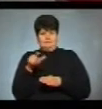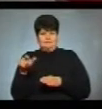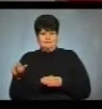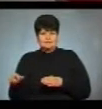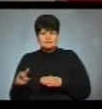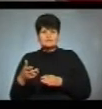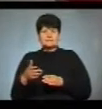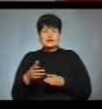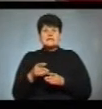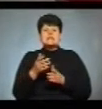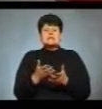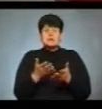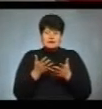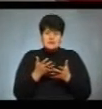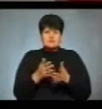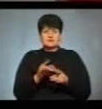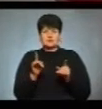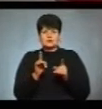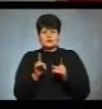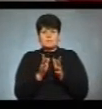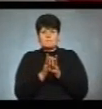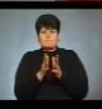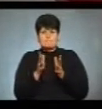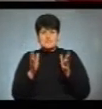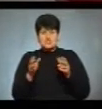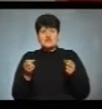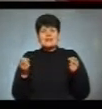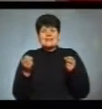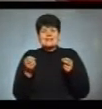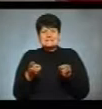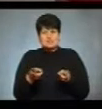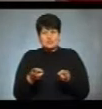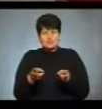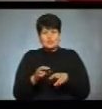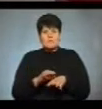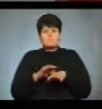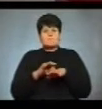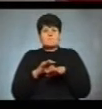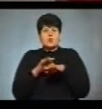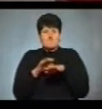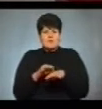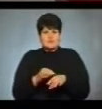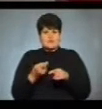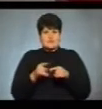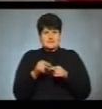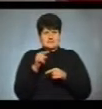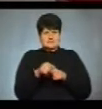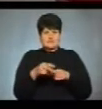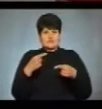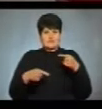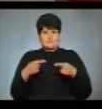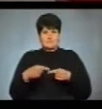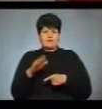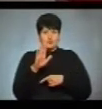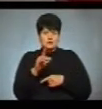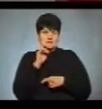відповідно, звісно, що більше ризикує проведенням цих дебатів саме